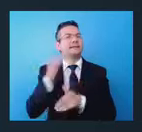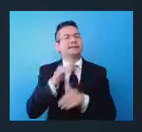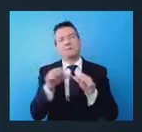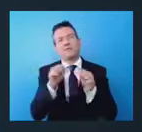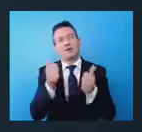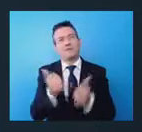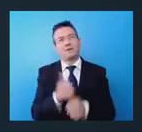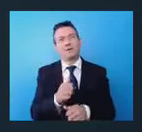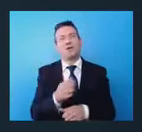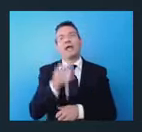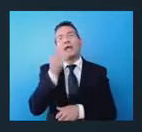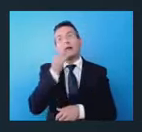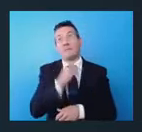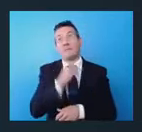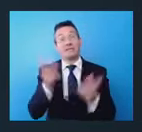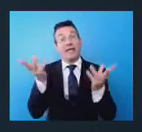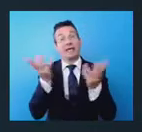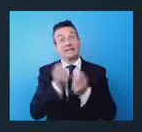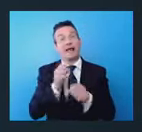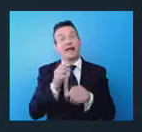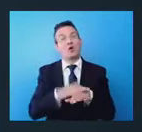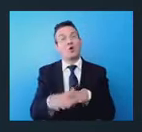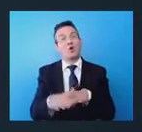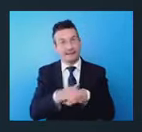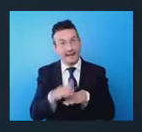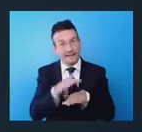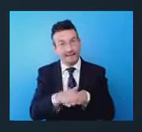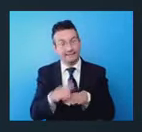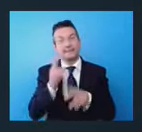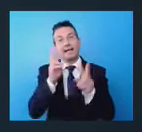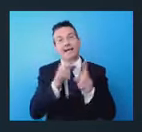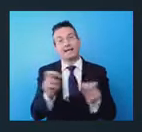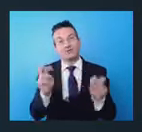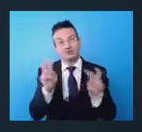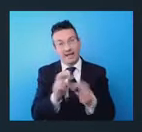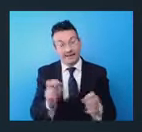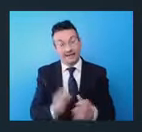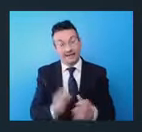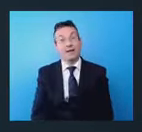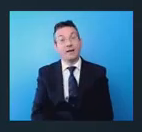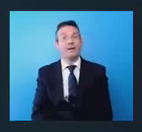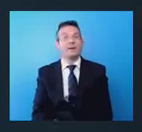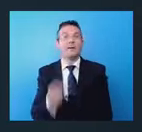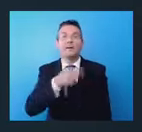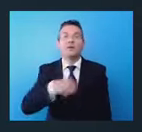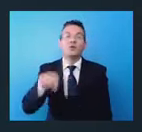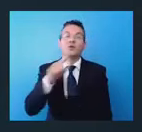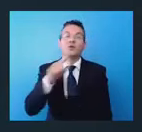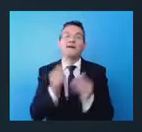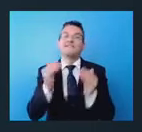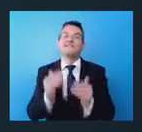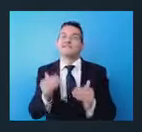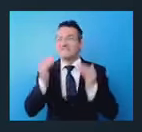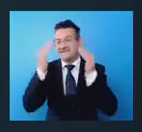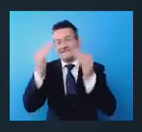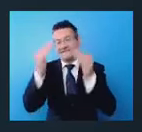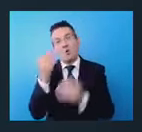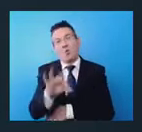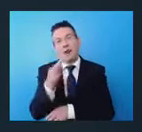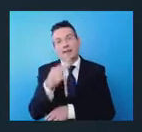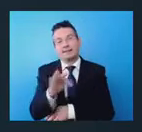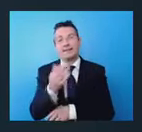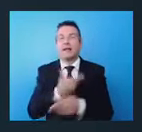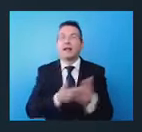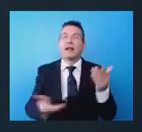attrarre anche competenze e ricerca, perché noi dobbiamo fare un salto di qualità nei rapporti di collaborazione